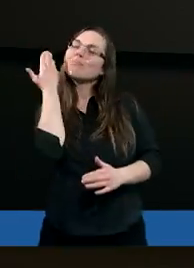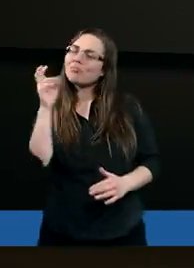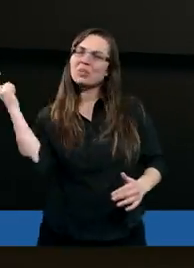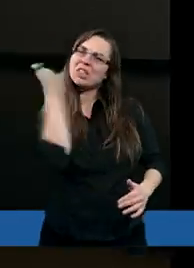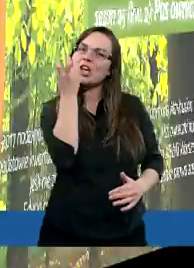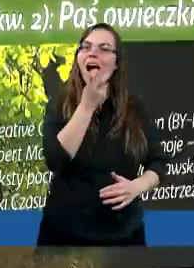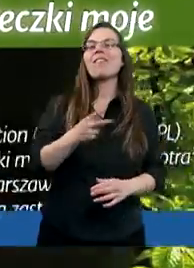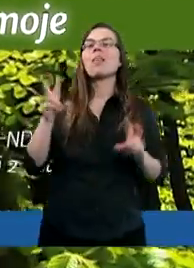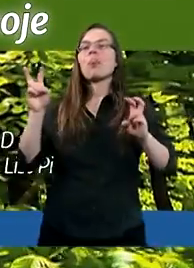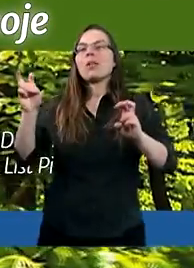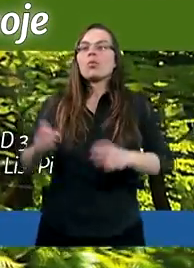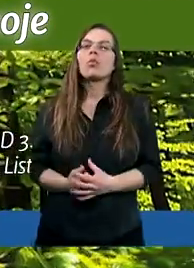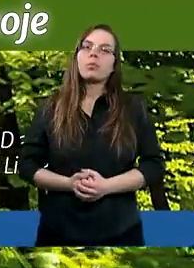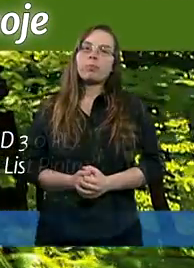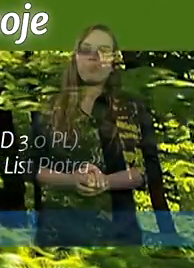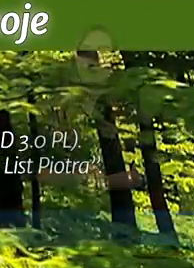tytuł.